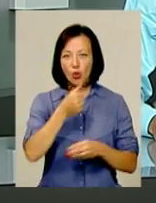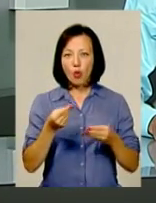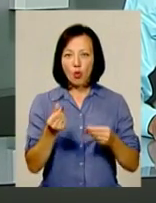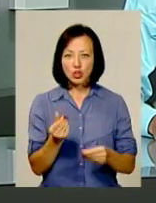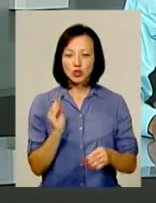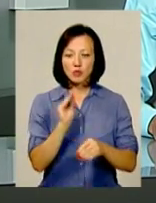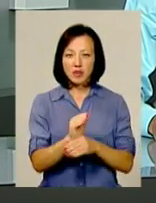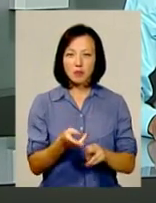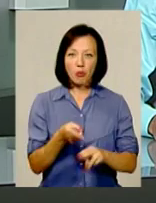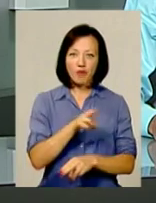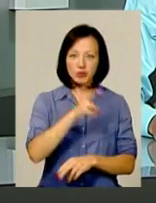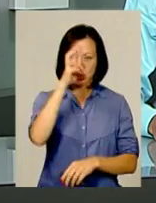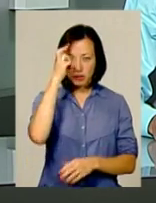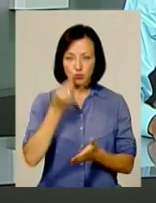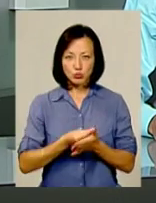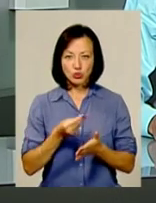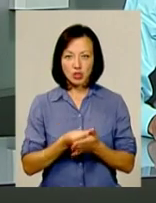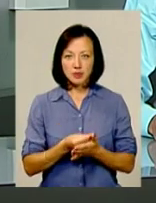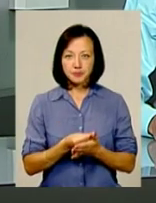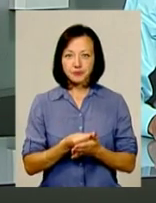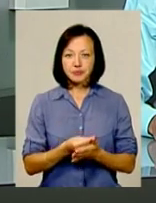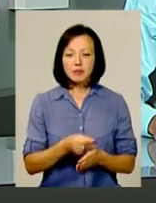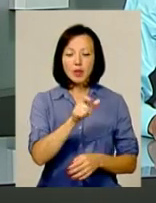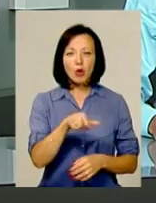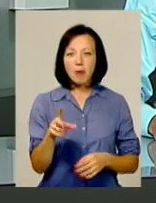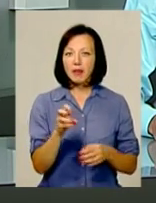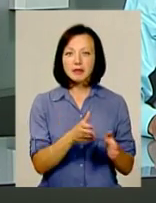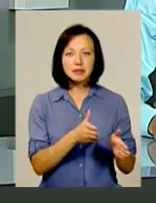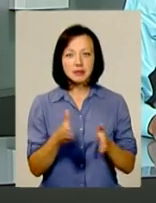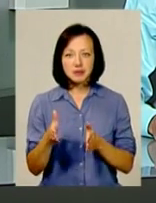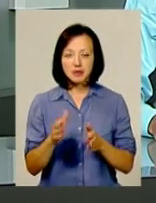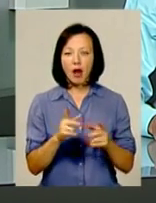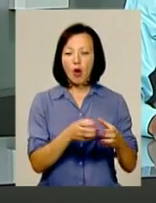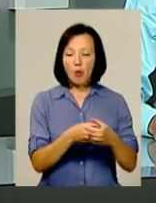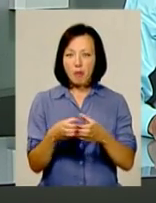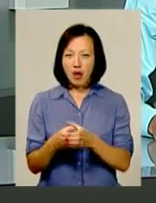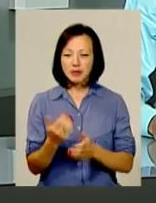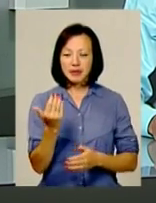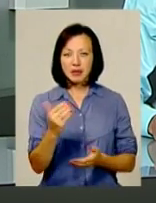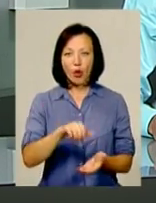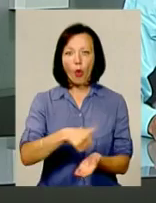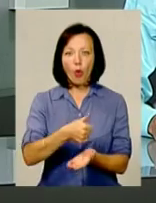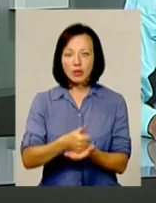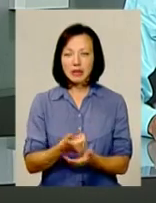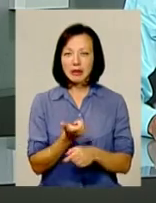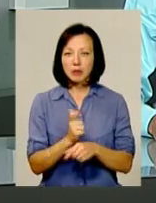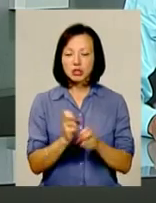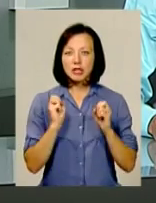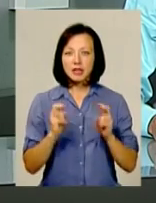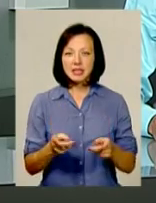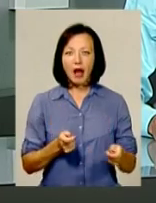повернуться до державного бюджету. Громадська незрілість. Як громад, так і їхніх очільників найбільший ризик